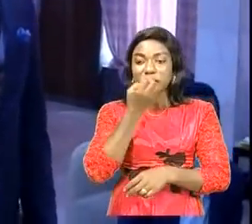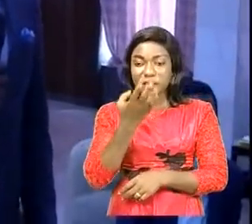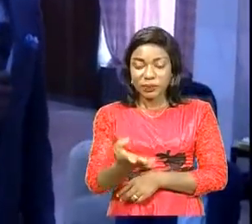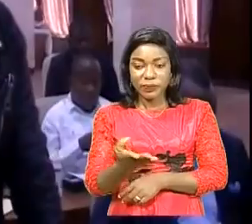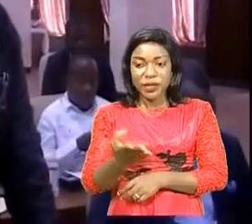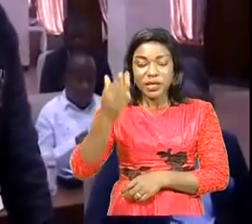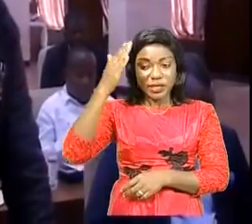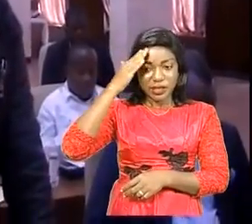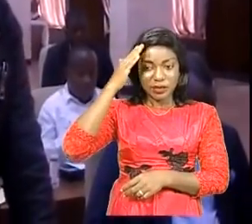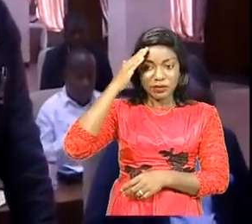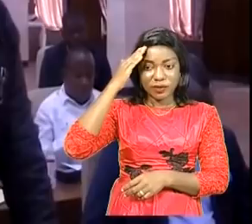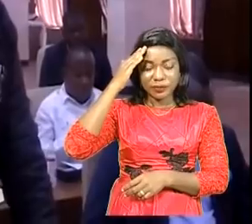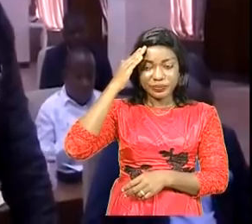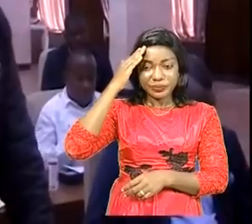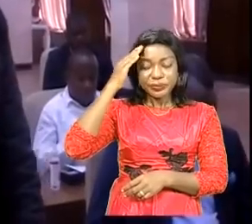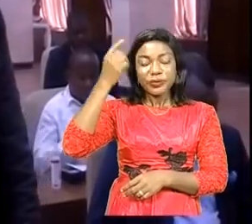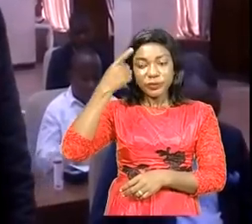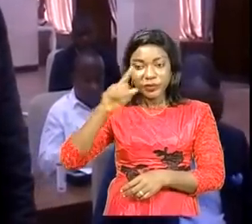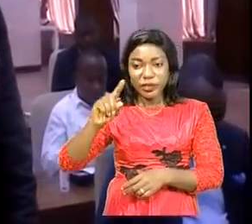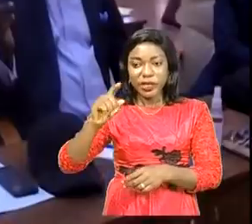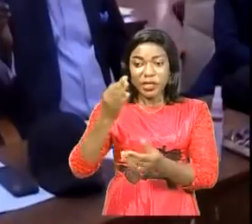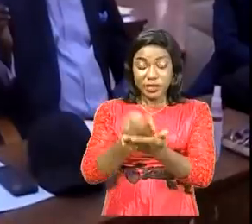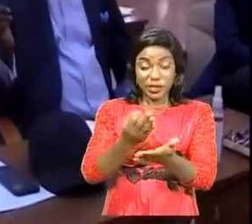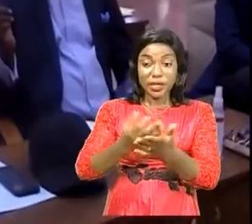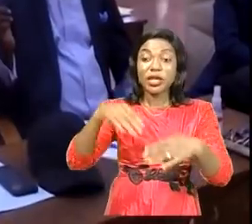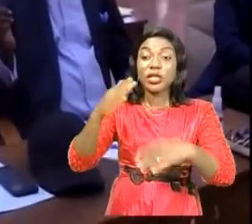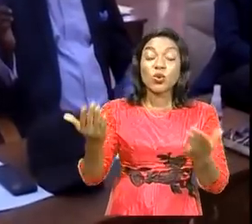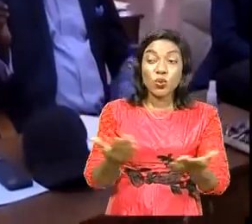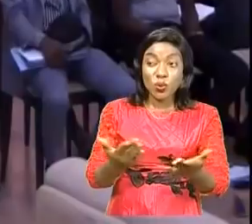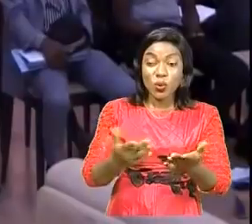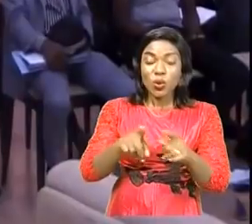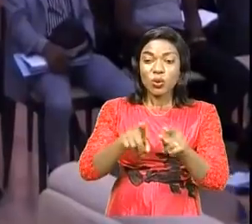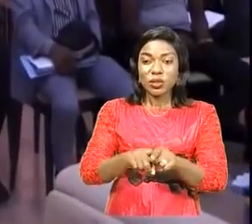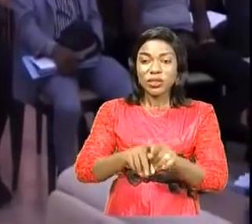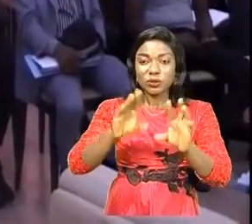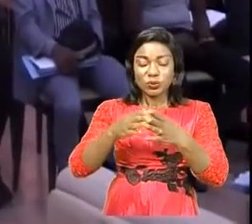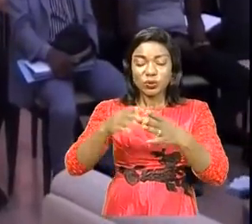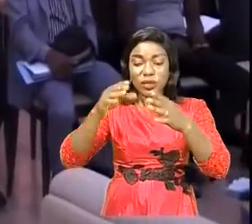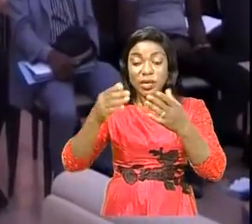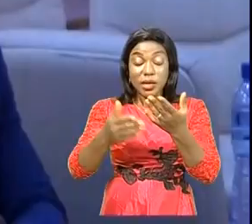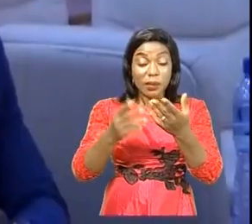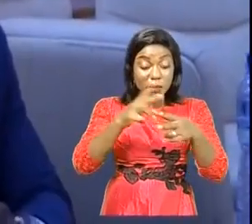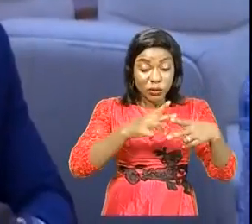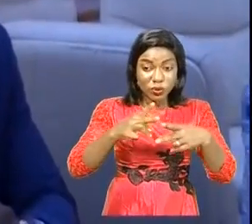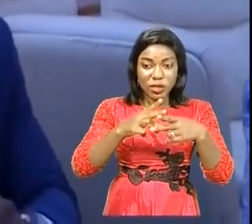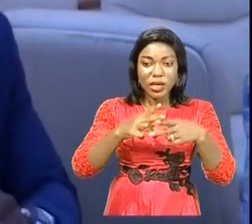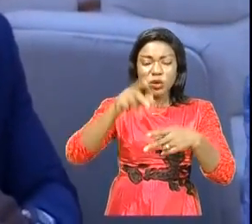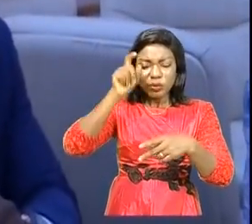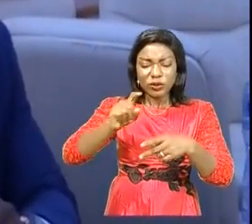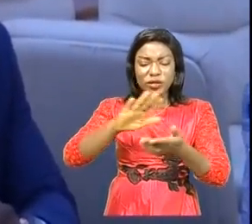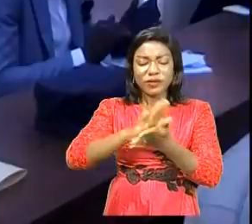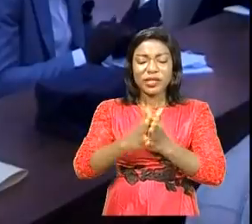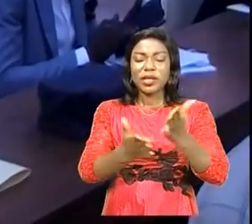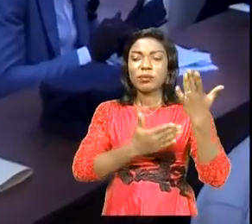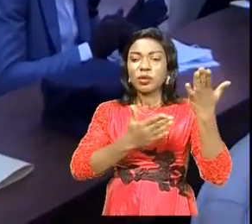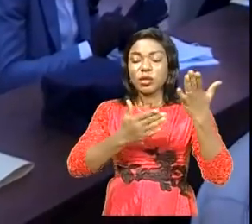savoir où vont les recettes générées par l'IGF dans la traque de ce qui s les finances publiques et bien d'autres préoccupations. Les